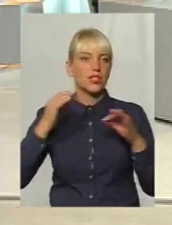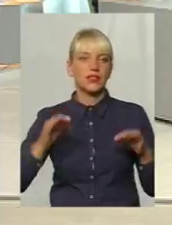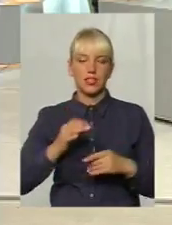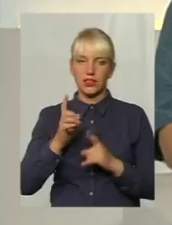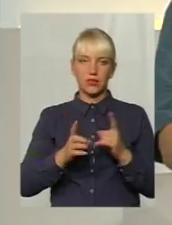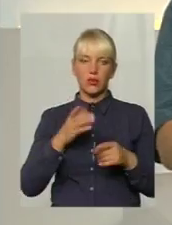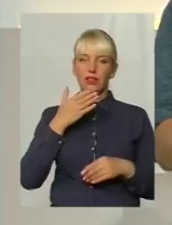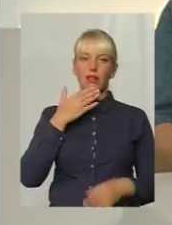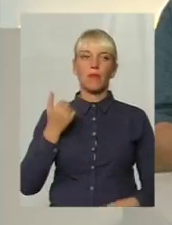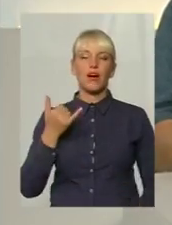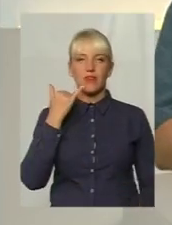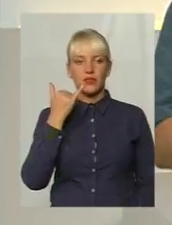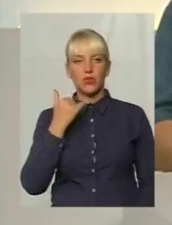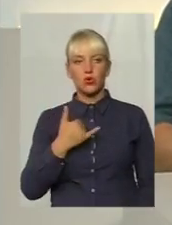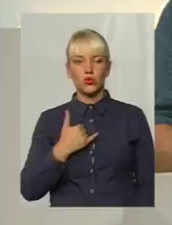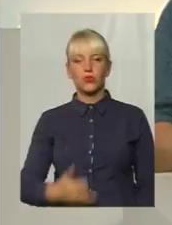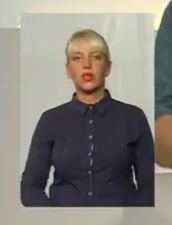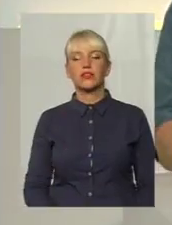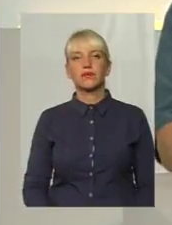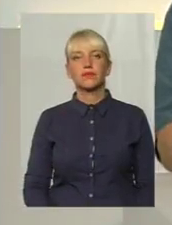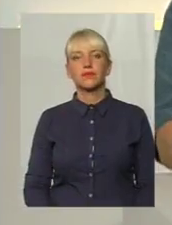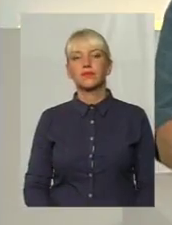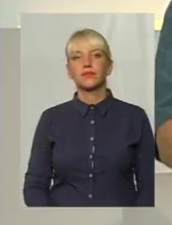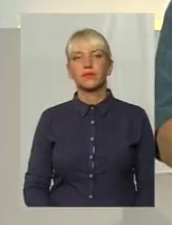У нас ще один дзвіночок, давайте... Доброго вечора!